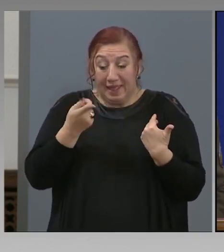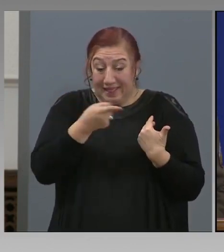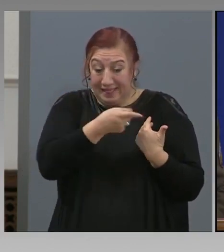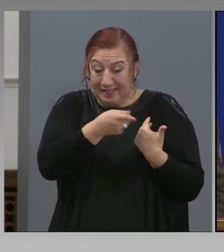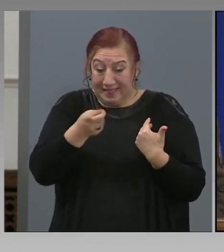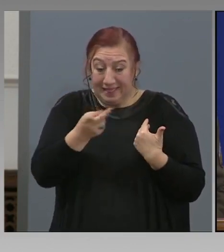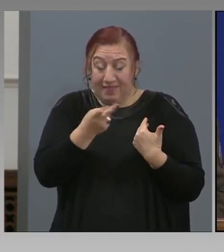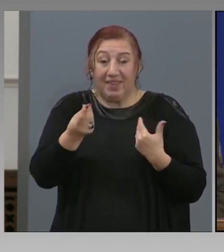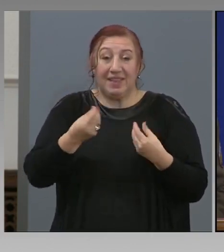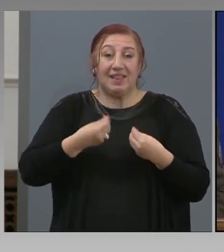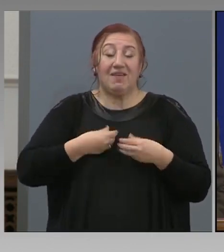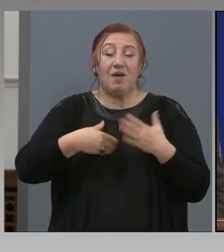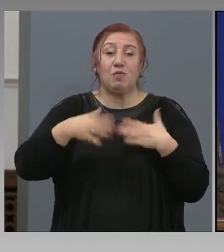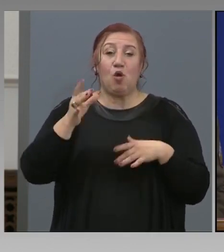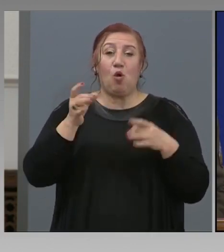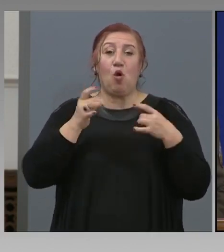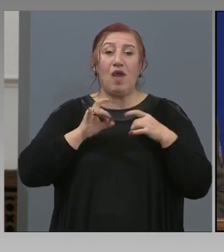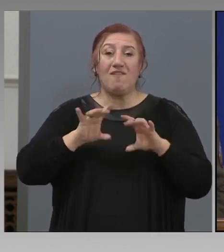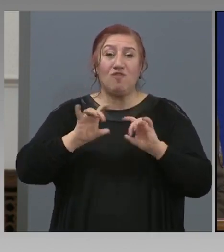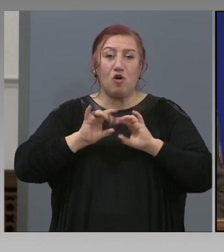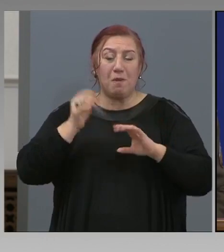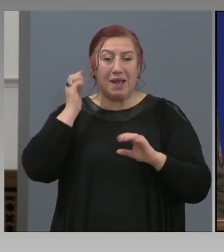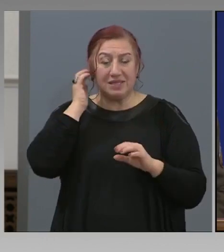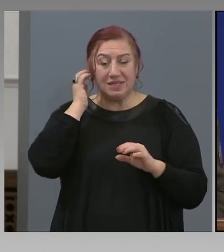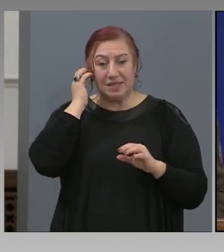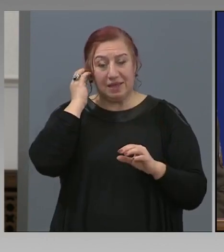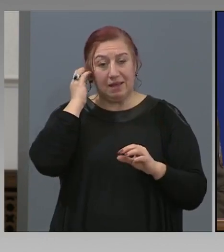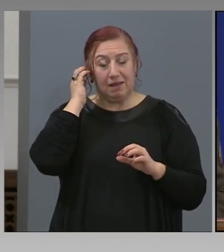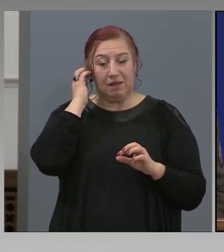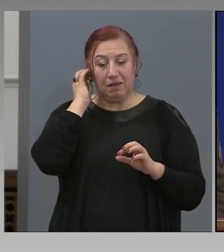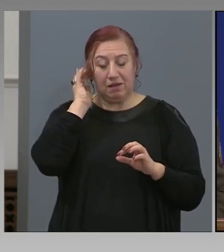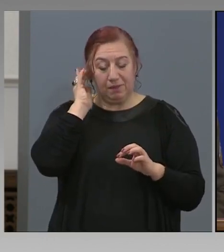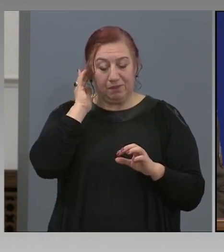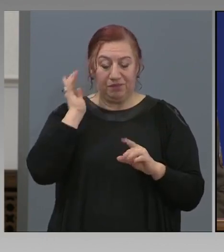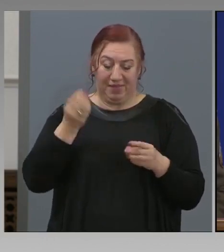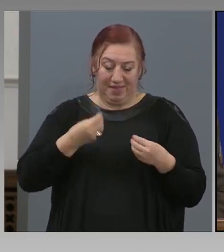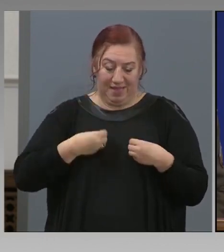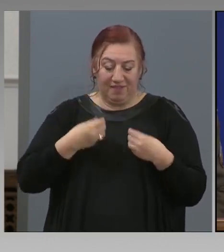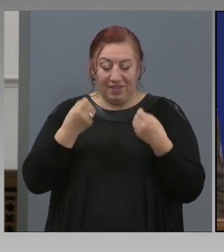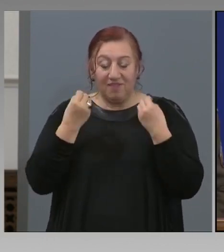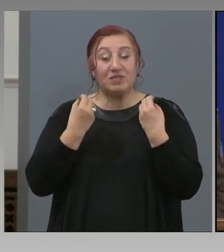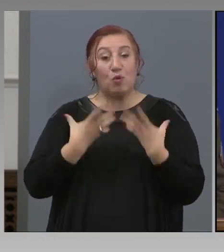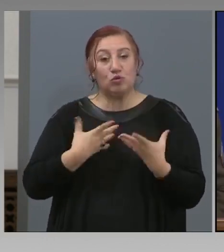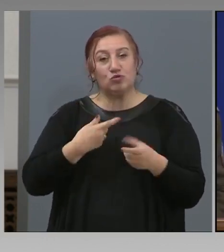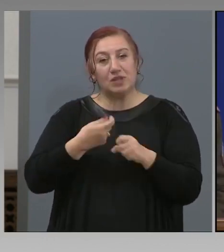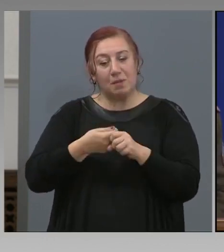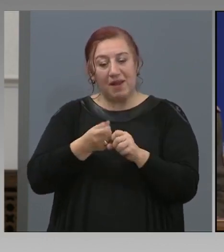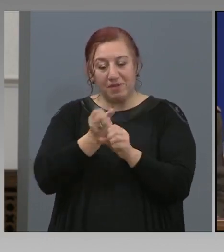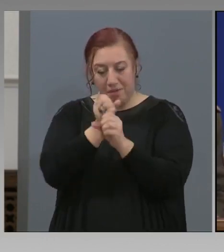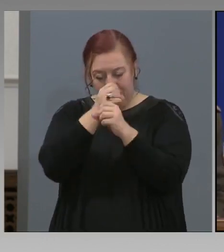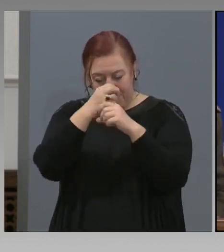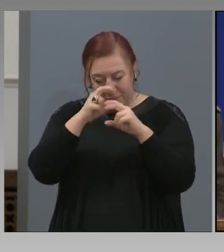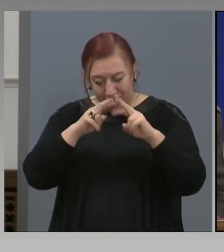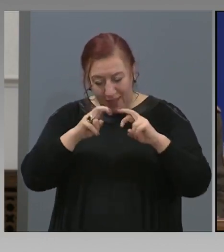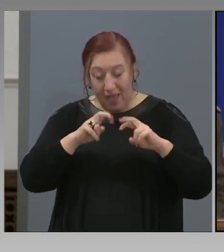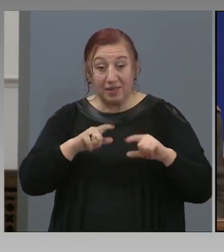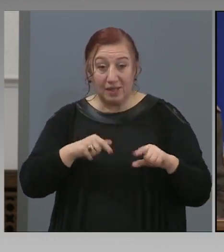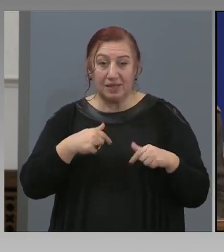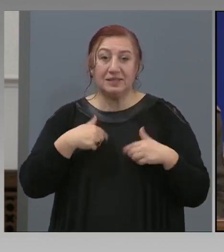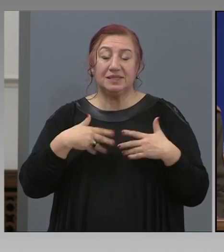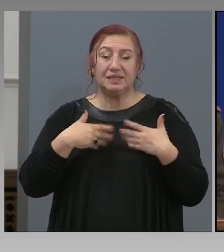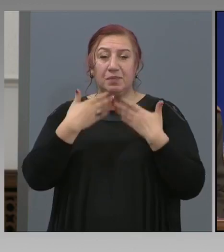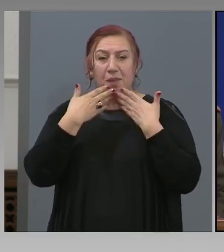дават много информация и също ни дават възможност да правим съответните анализи. Аз искам да благодаря на всички, които